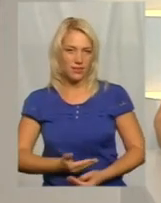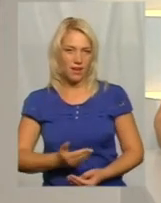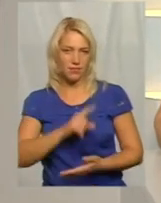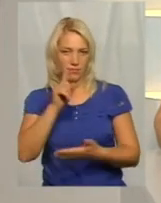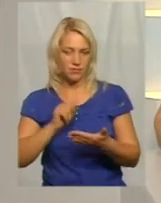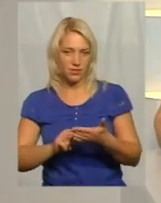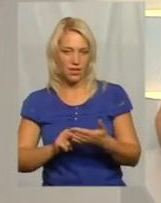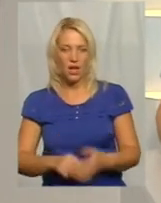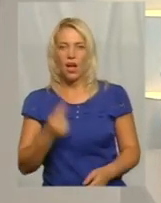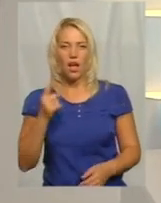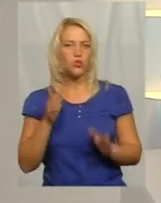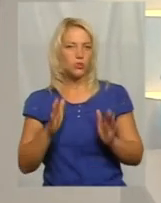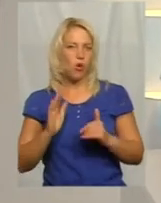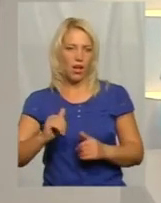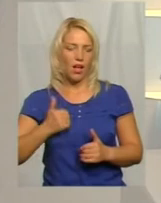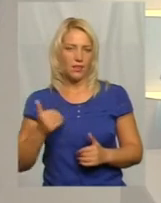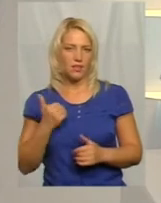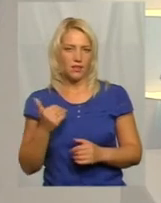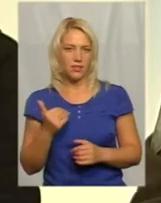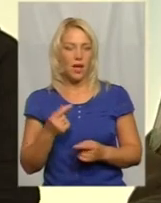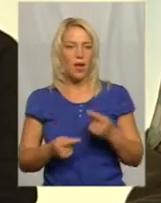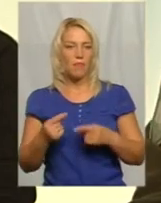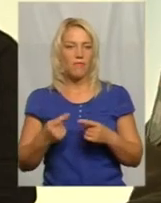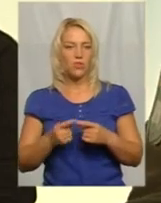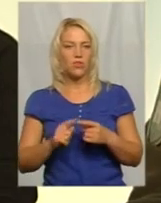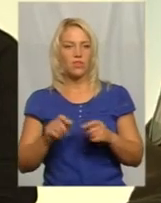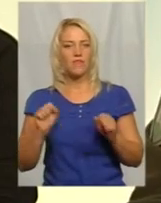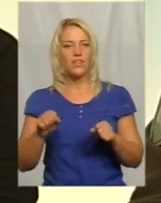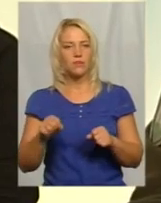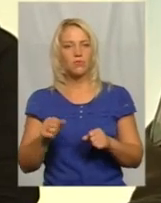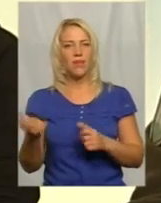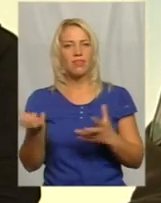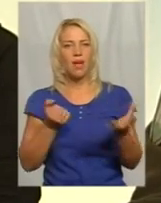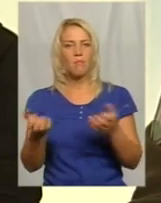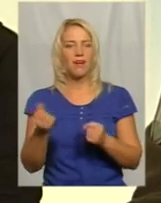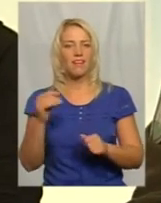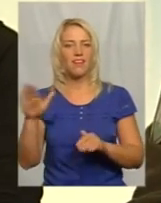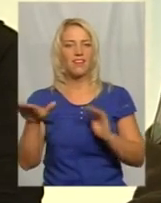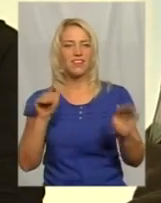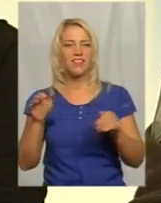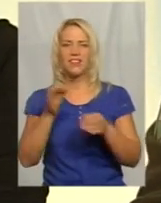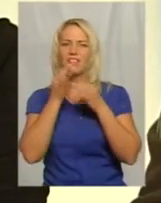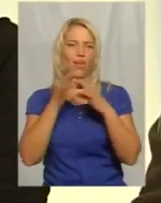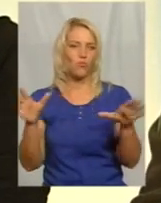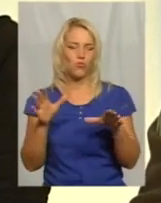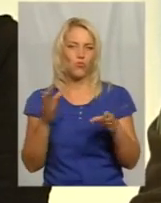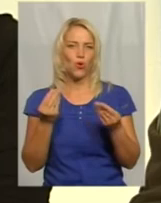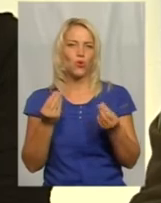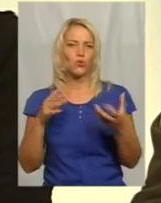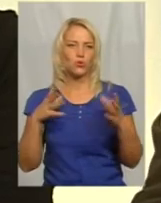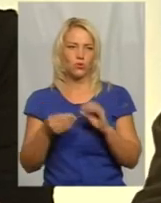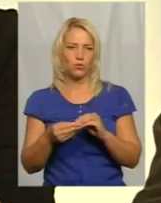Одно тільки хотілося повернути – це можливість набрати кредитів на будь-яку суму і